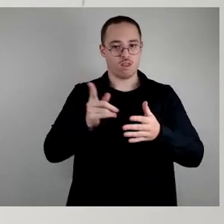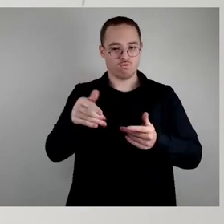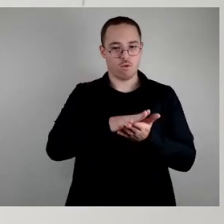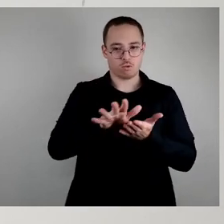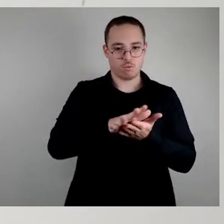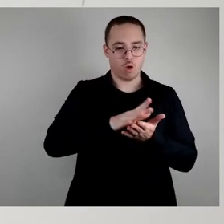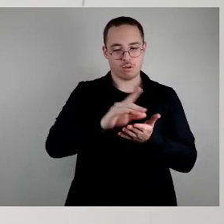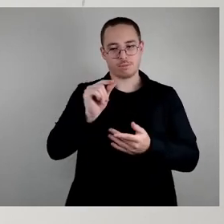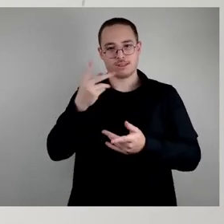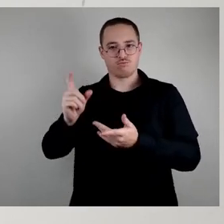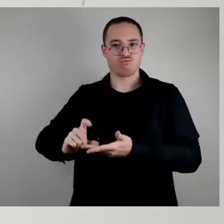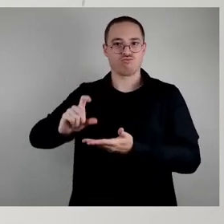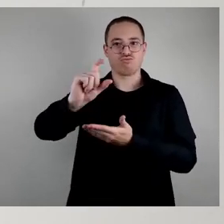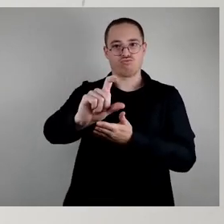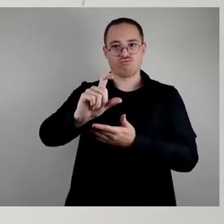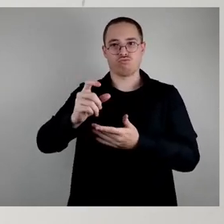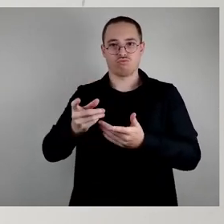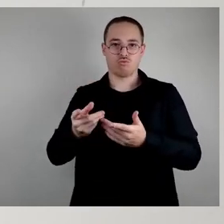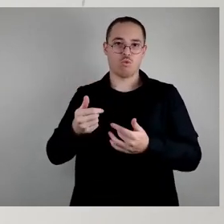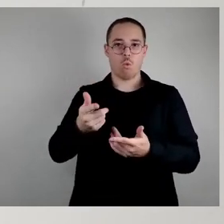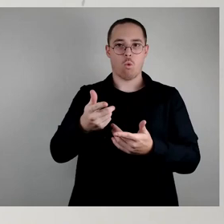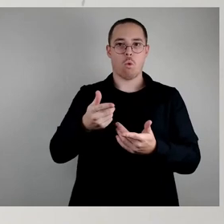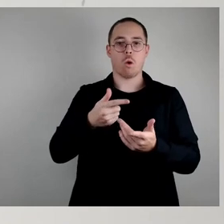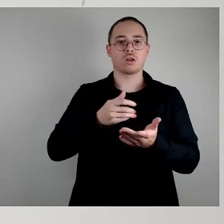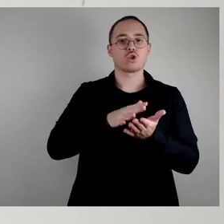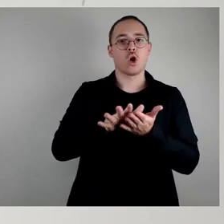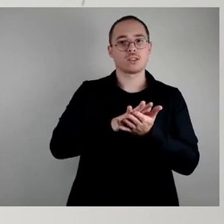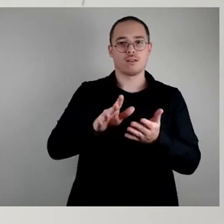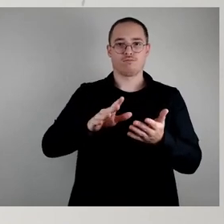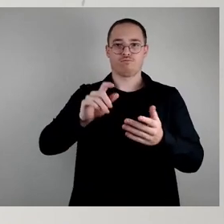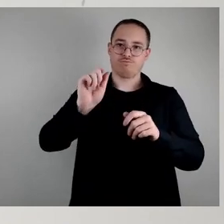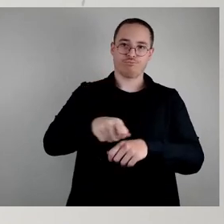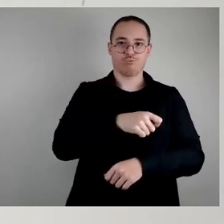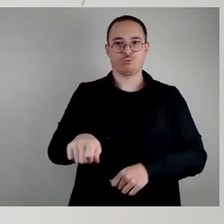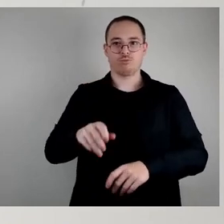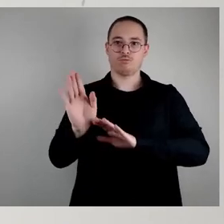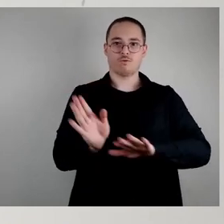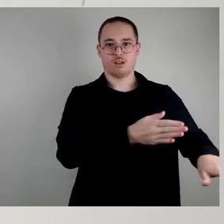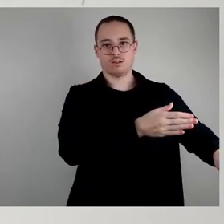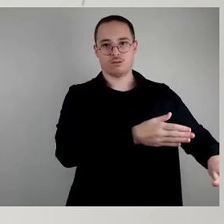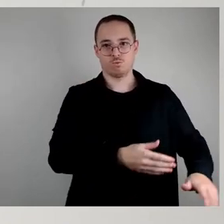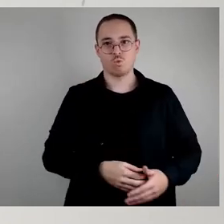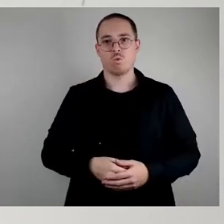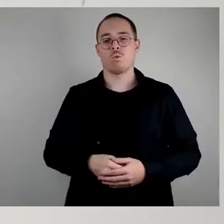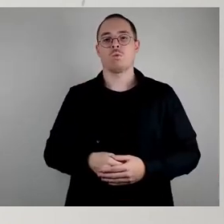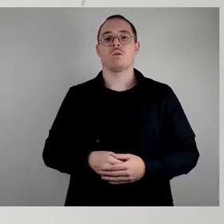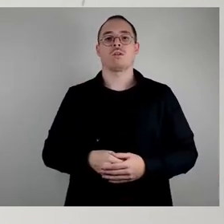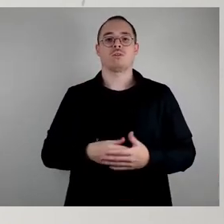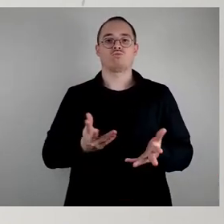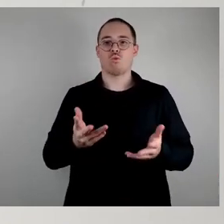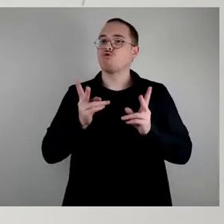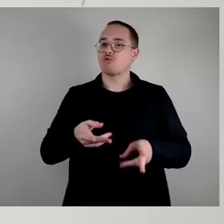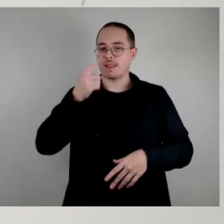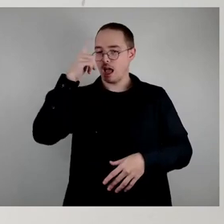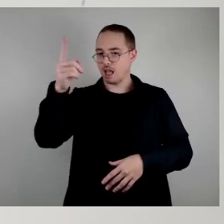nutzen, ob wir darauf verzichten können. Dort sind wir noch nie so weit. Auf jeden Fall wäre das eine Stadtratsentscheidung, die vorbereitet wird, das zu